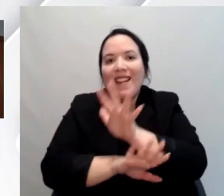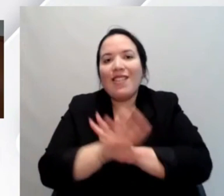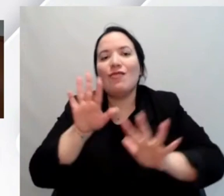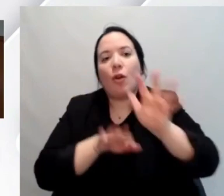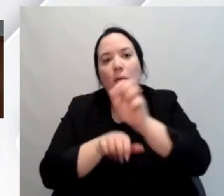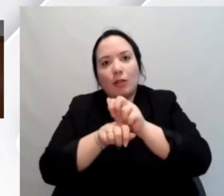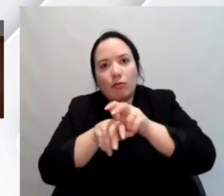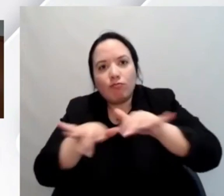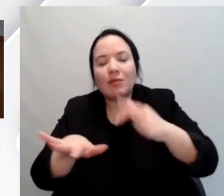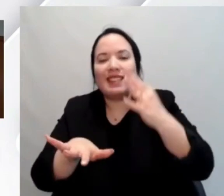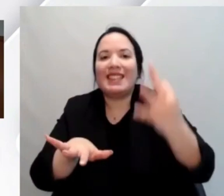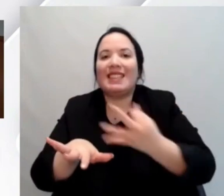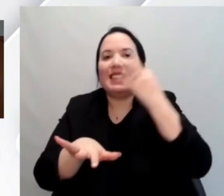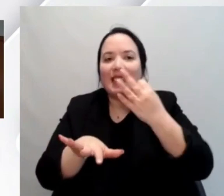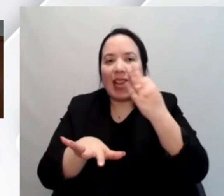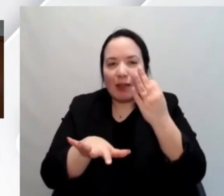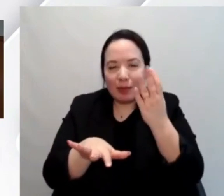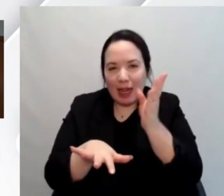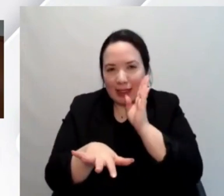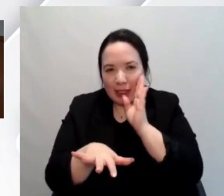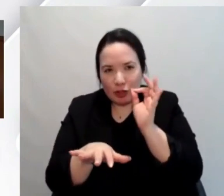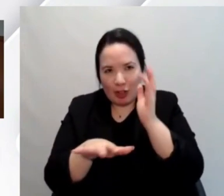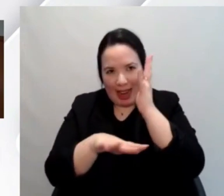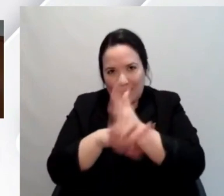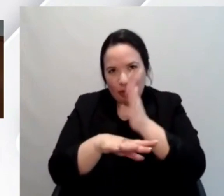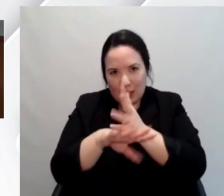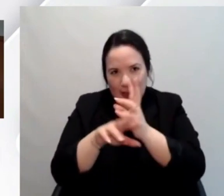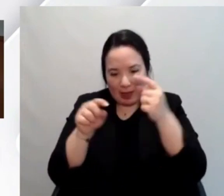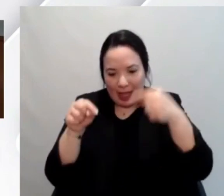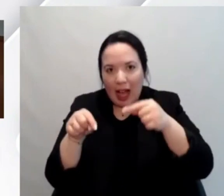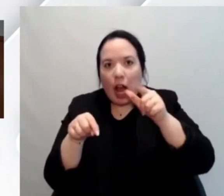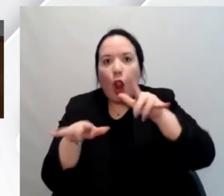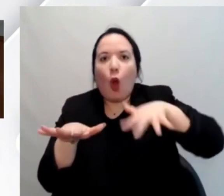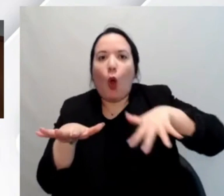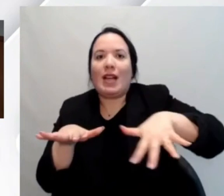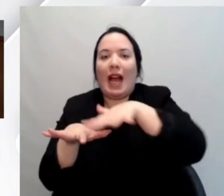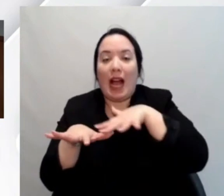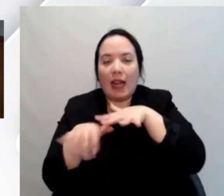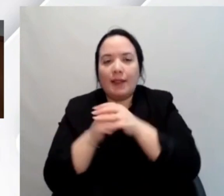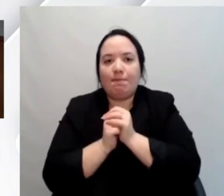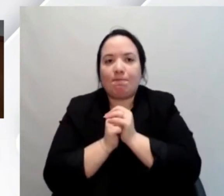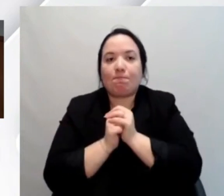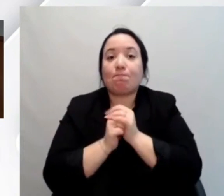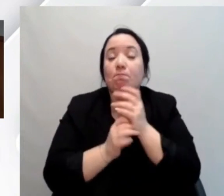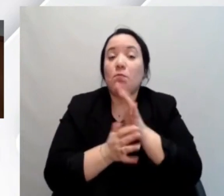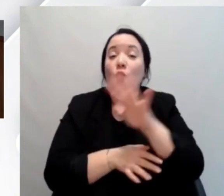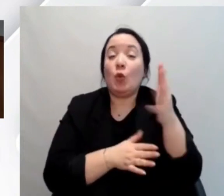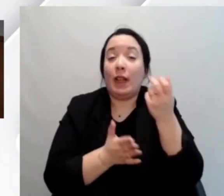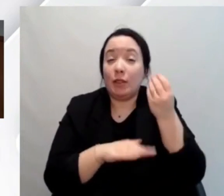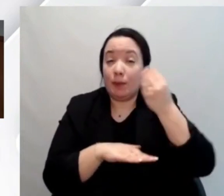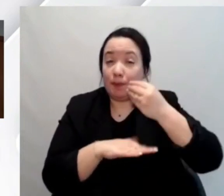un'attenzione anche per i temi dell'accessibilità locale e poi l'altra cosa molto importante è quello di